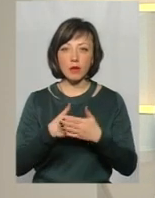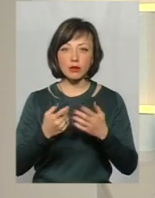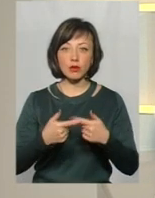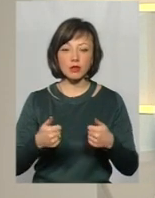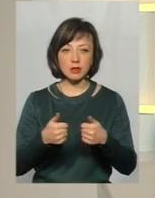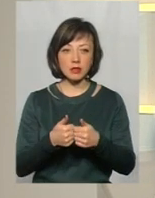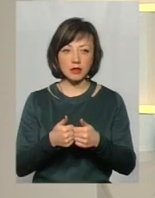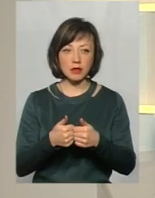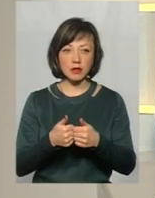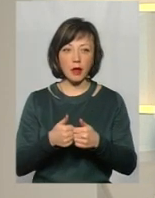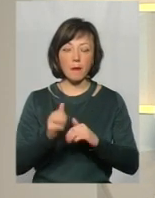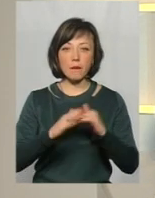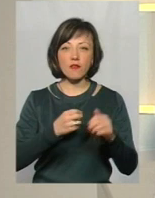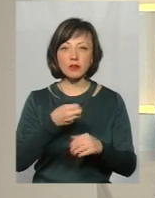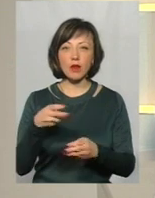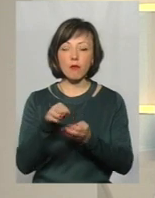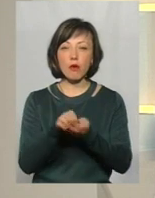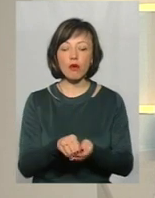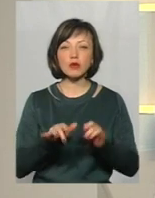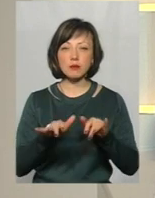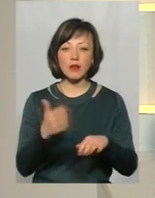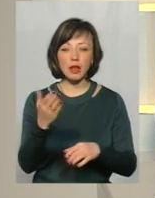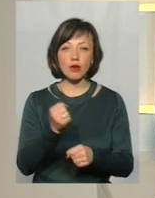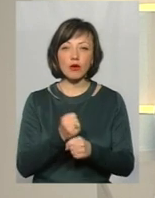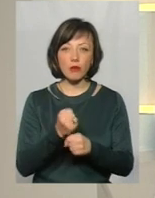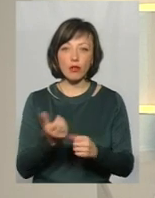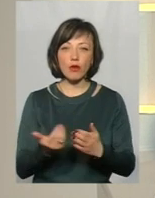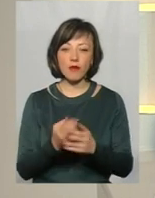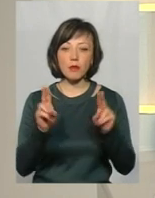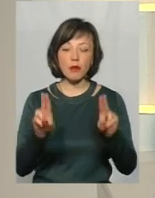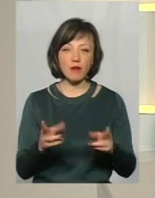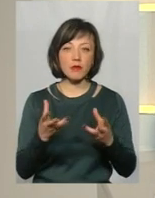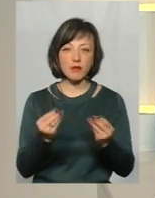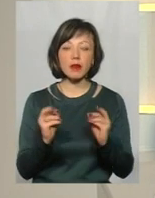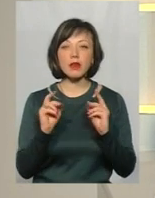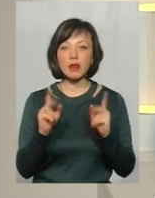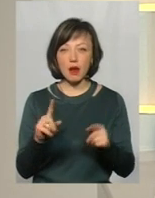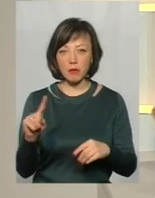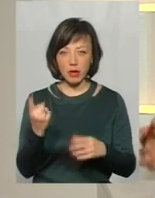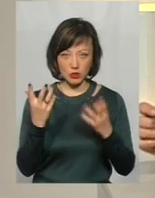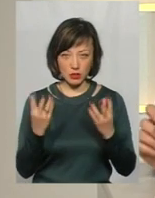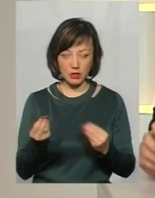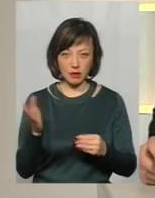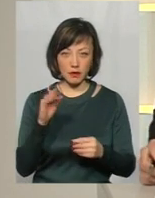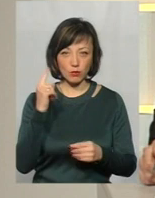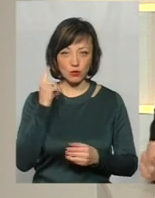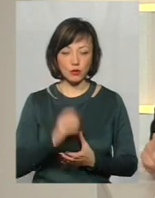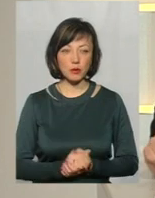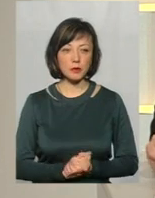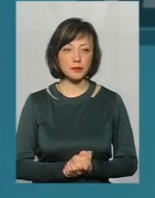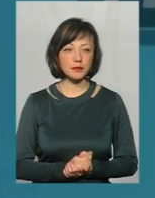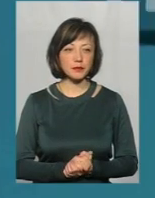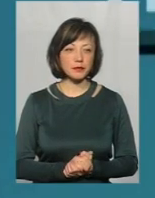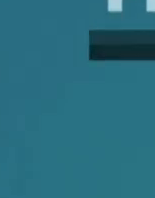«Професіонали похоронної справи», адже і на їх роботу нові правила повпливали. Як минув перший день? Давайте почуємо коментарі.